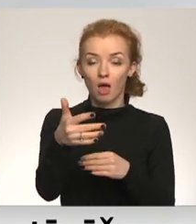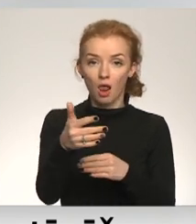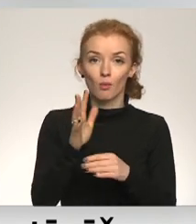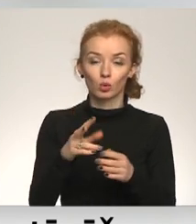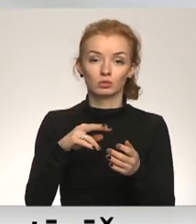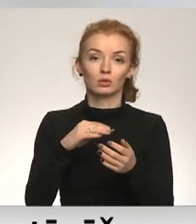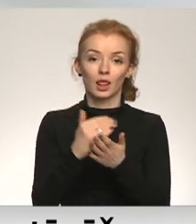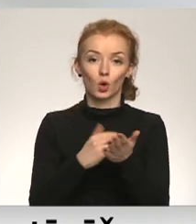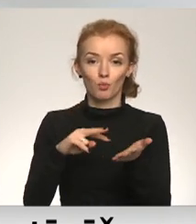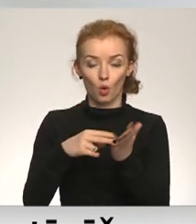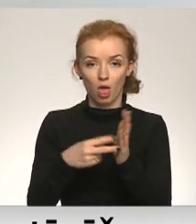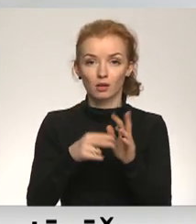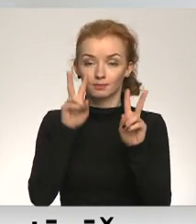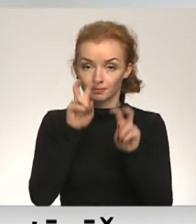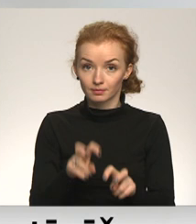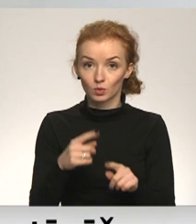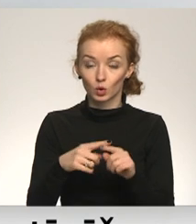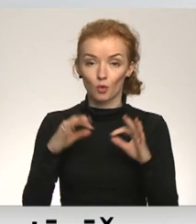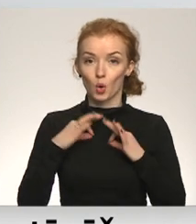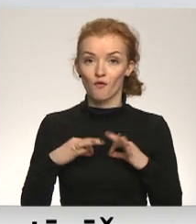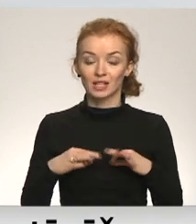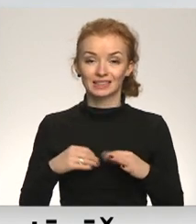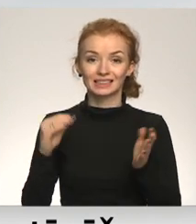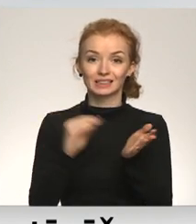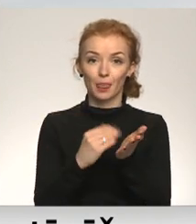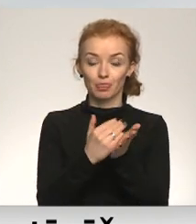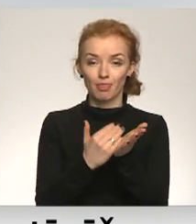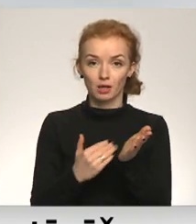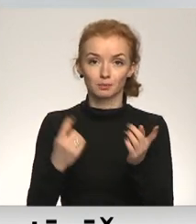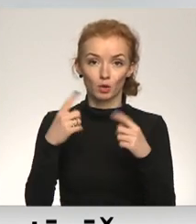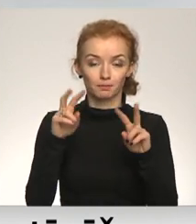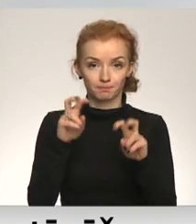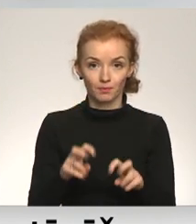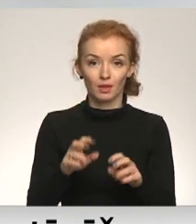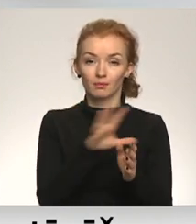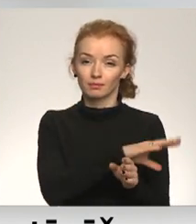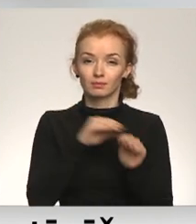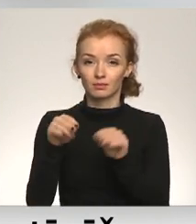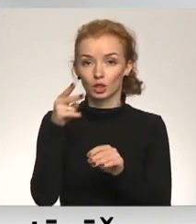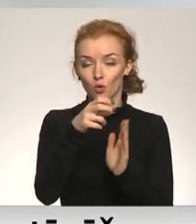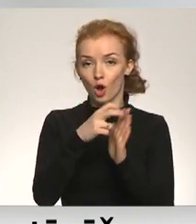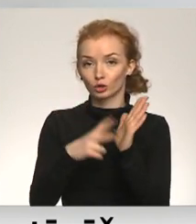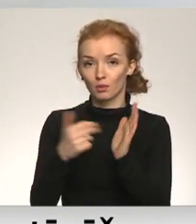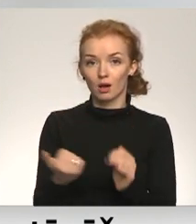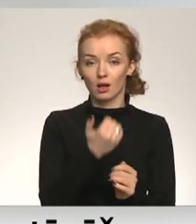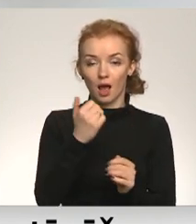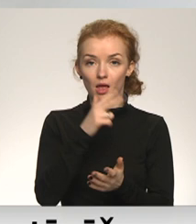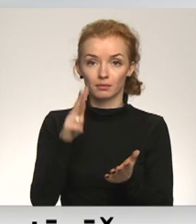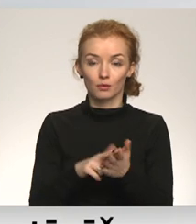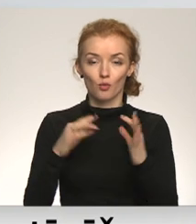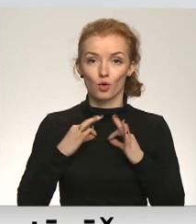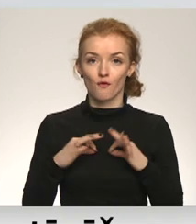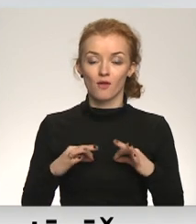likumprojekta anotācijas. Profesijas standarts tiek precizēts par pamatu ņemotu 2008. gadā apstiprināto profesijas